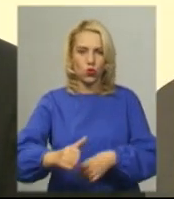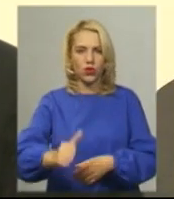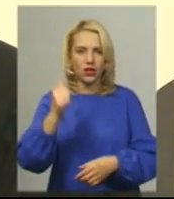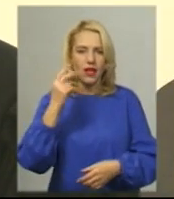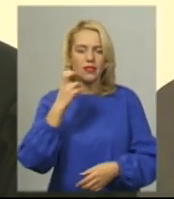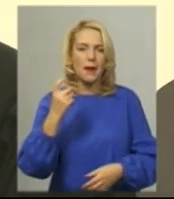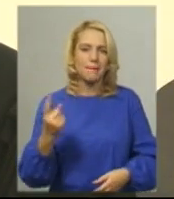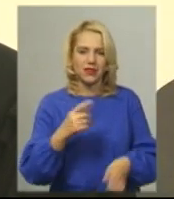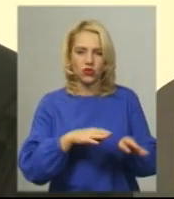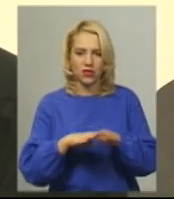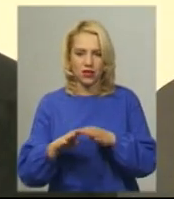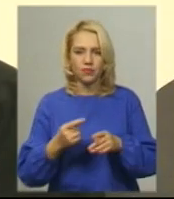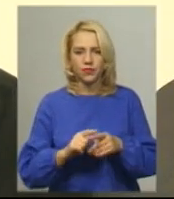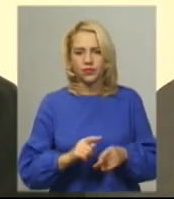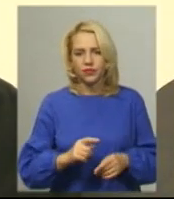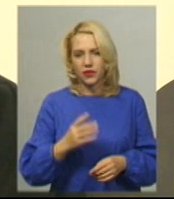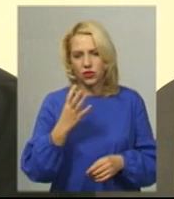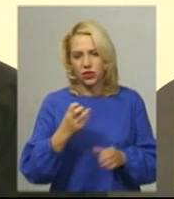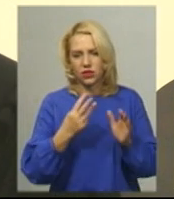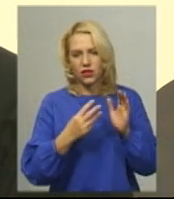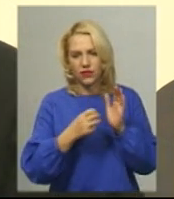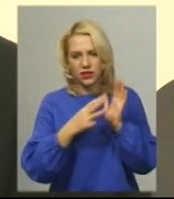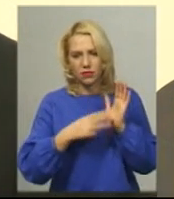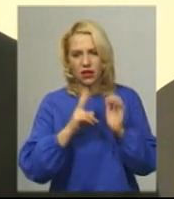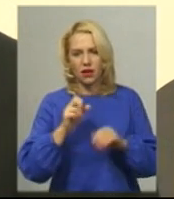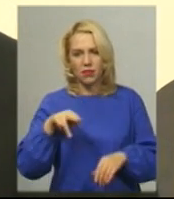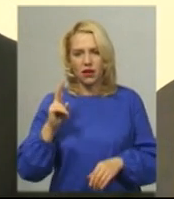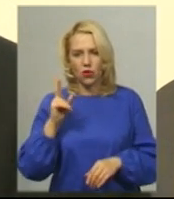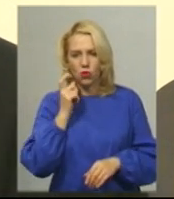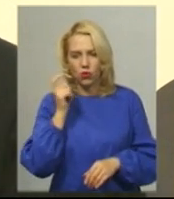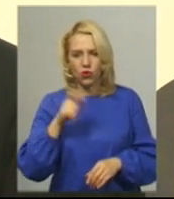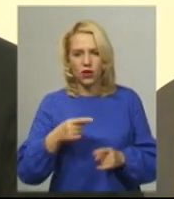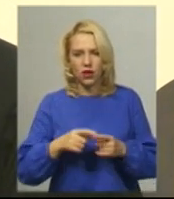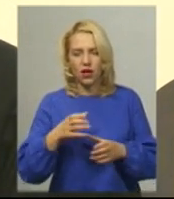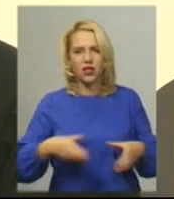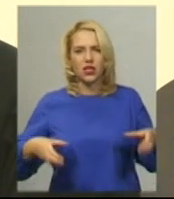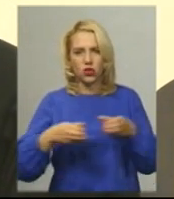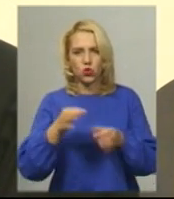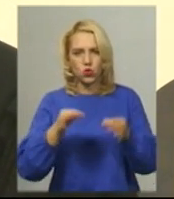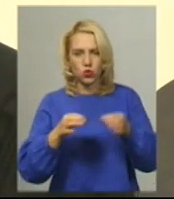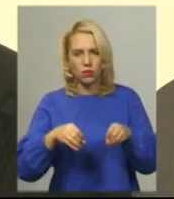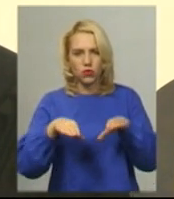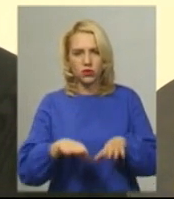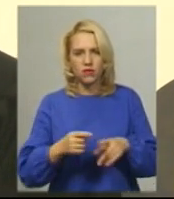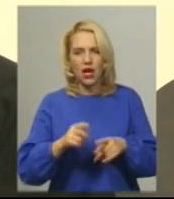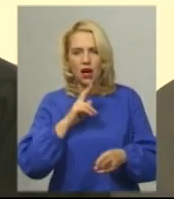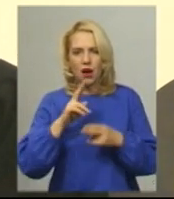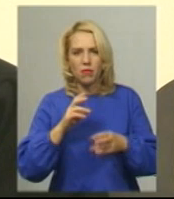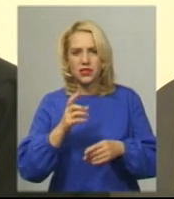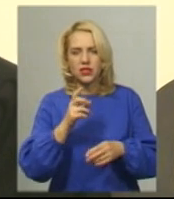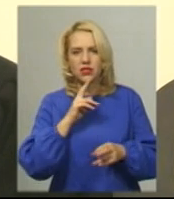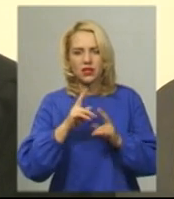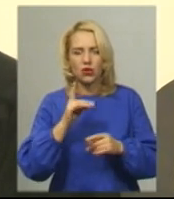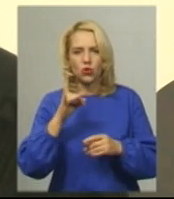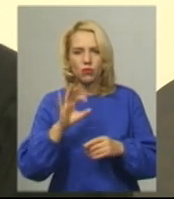друсники 376-й, чотири друсники 418-й, колега суддів постановила апеляційну сказати представника